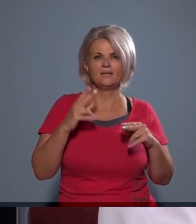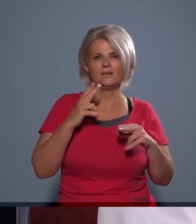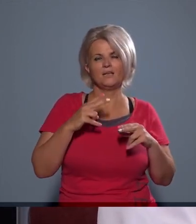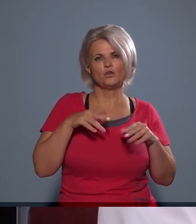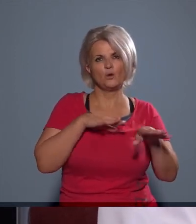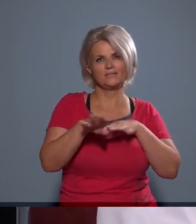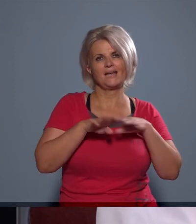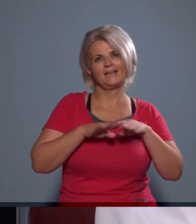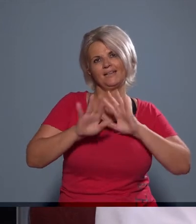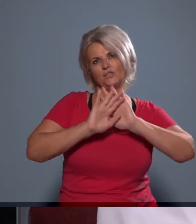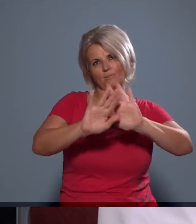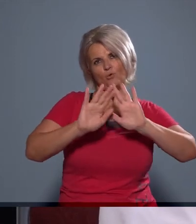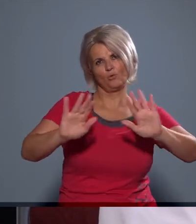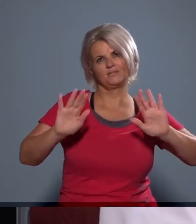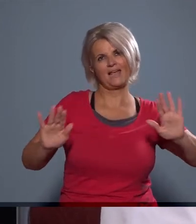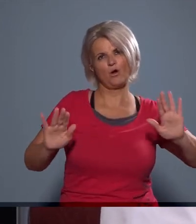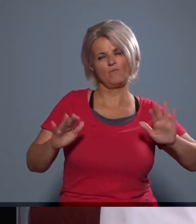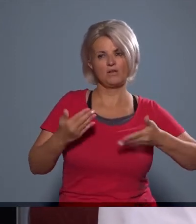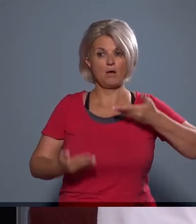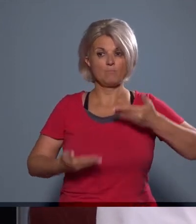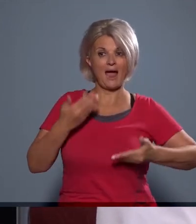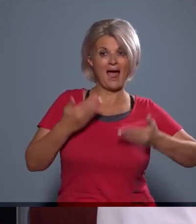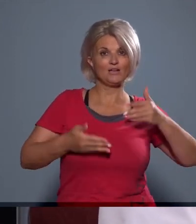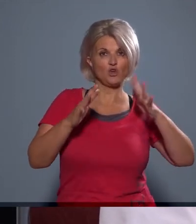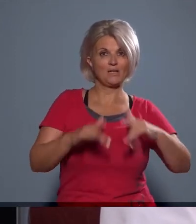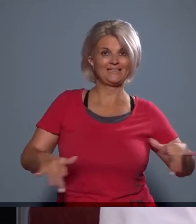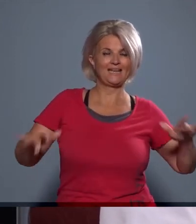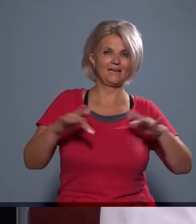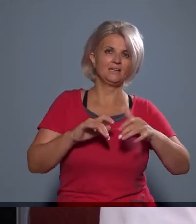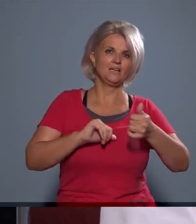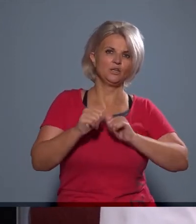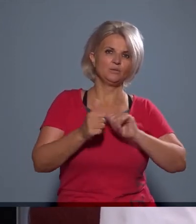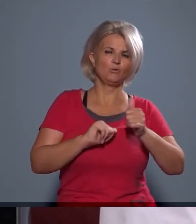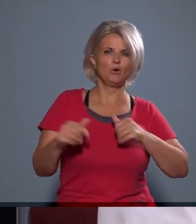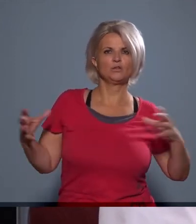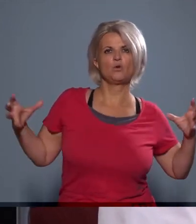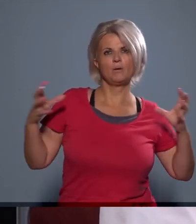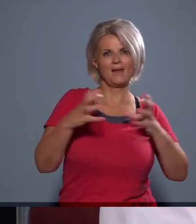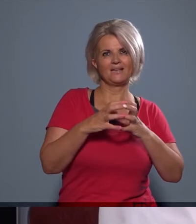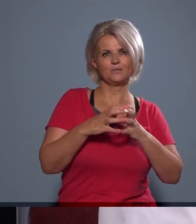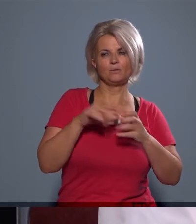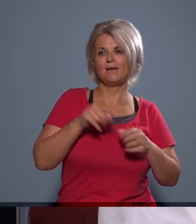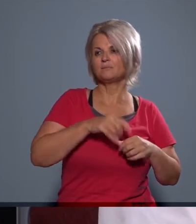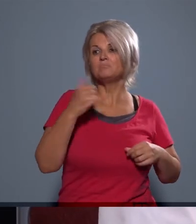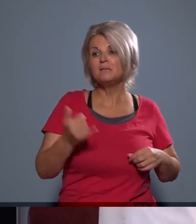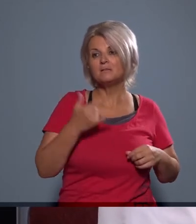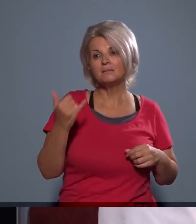múzeum, vagy a mázsatéri sportkomplexum. Tehát ezek mindig